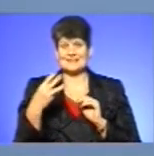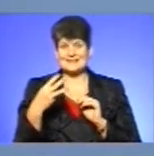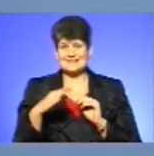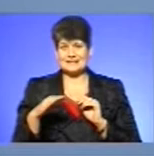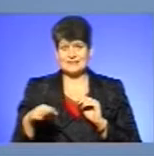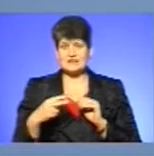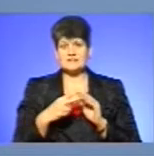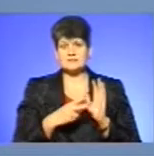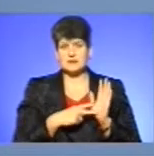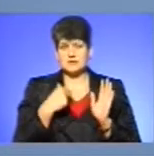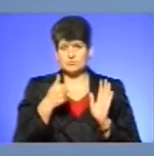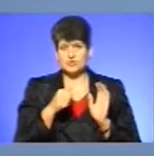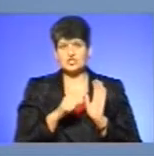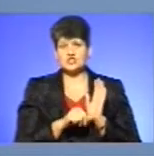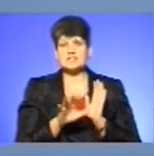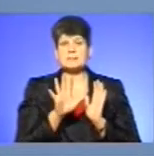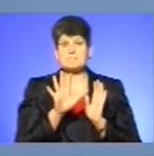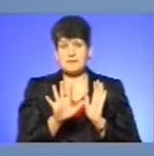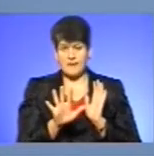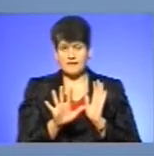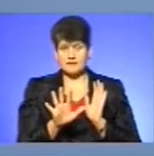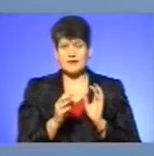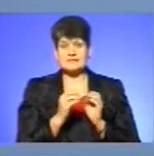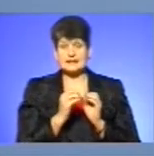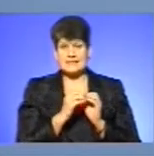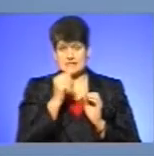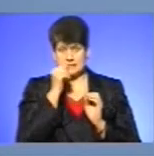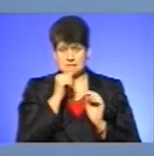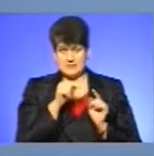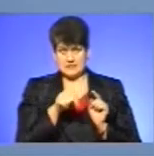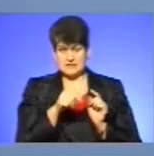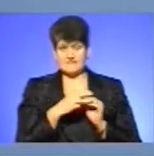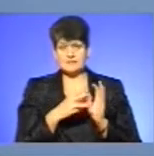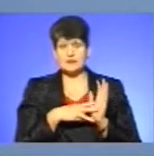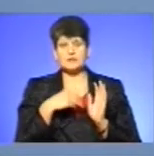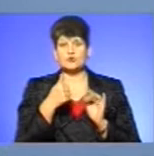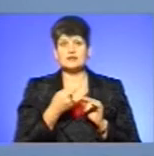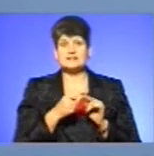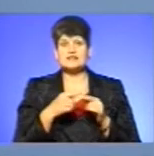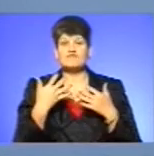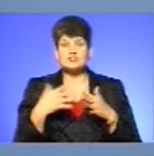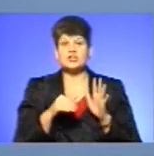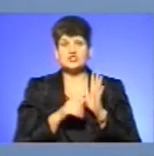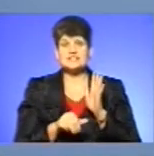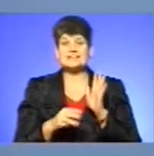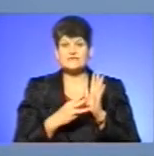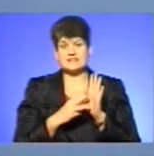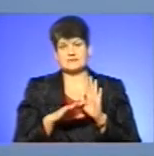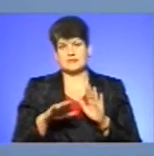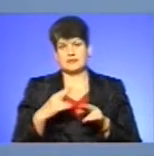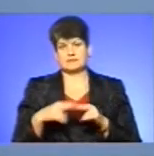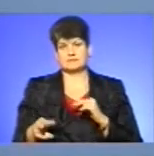в 2017 ми маємо 65, а за 10 місяців, в 2018 року, це вже 68-50 зниклих дітей.